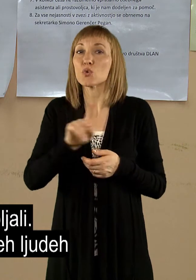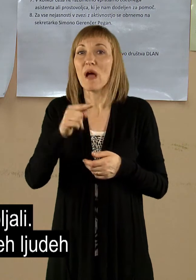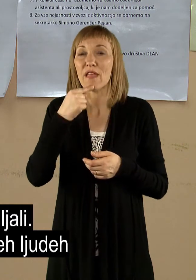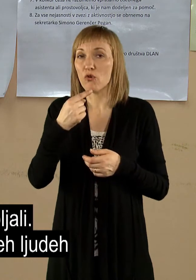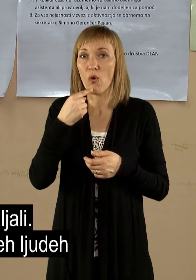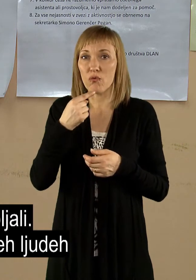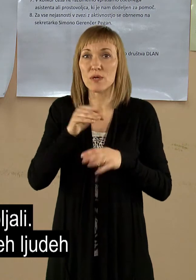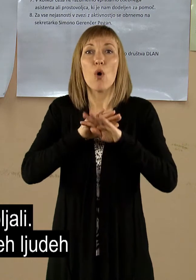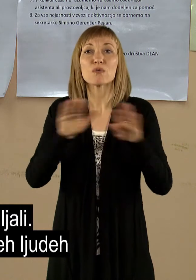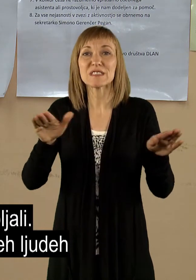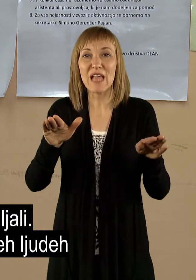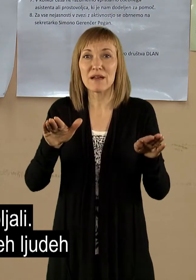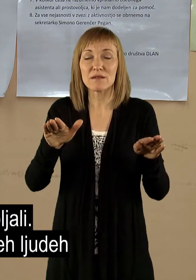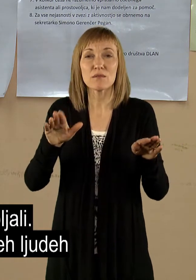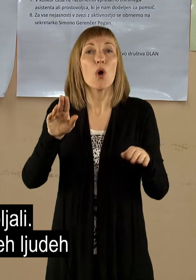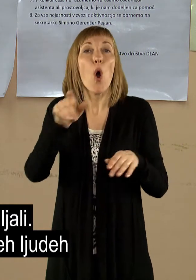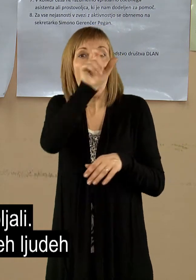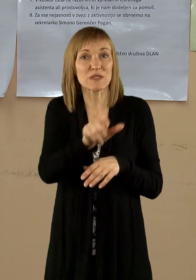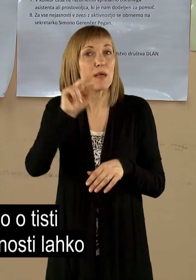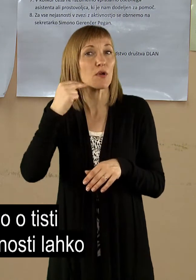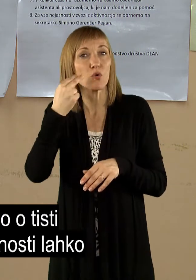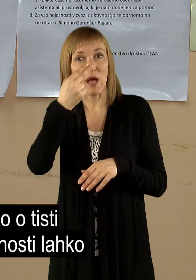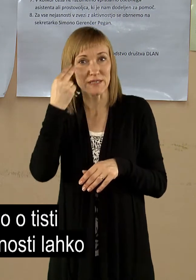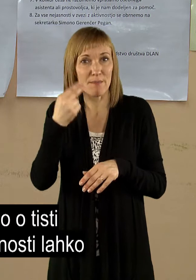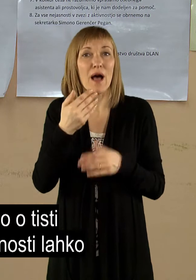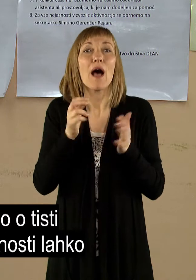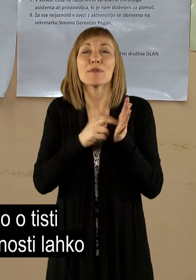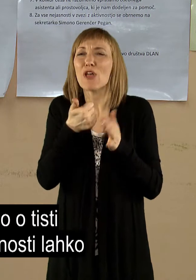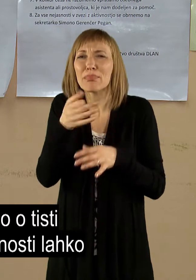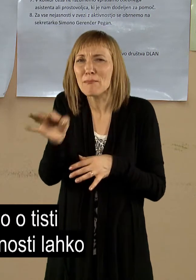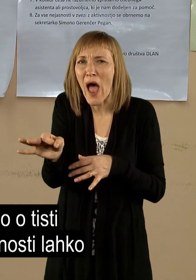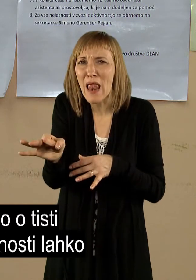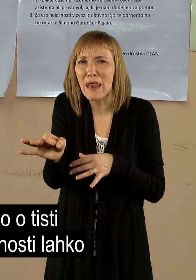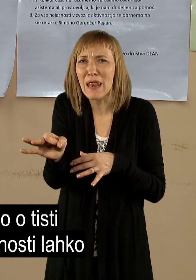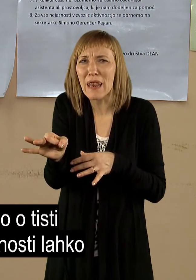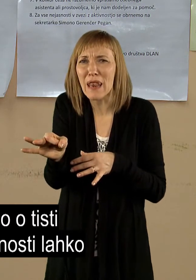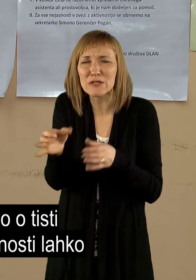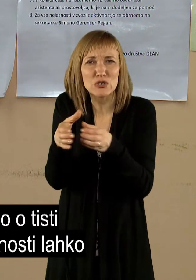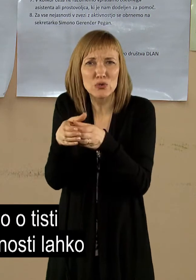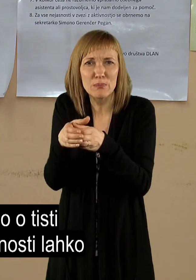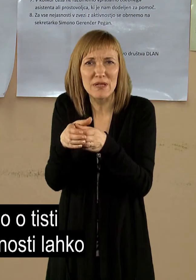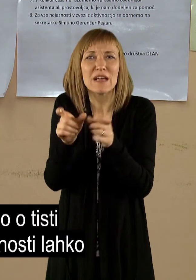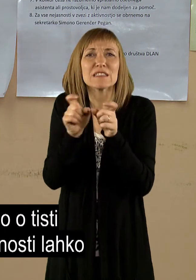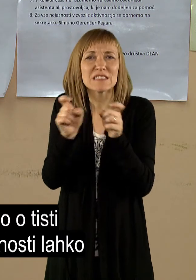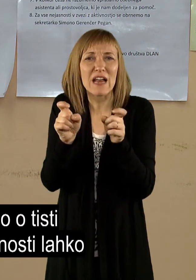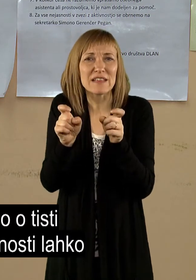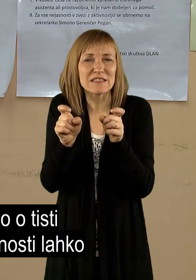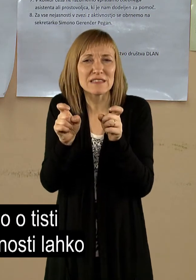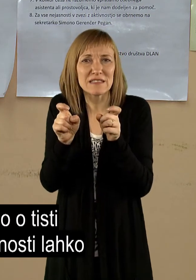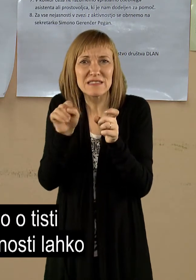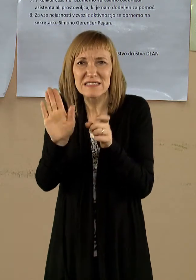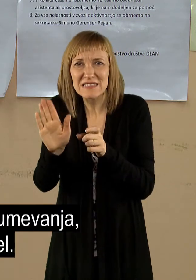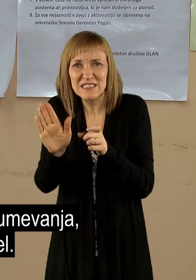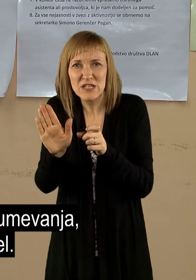In tukaj ne govorim o vseh oseba z gluhoslepoto, izključno o tisti peščici, ki zradi heterogenosti